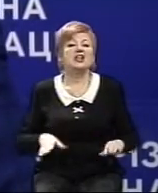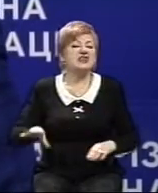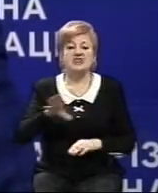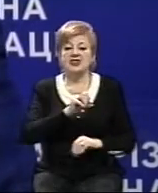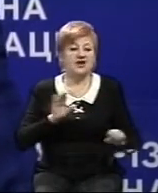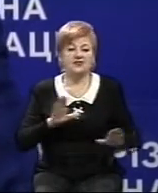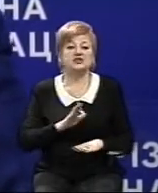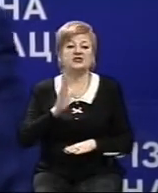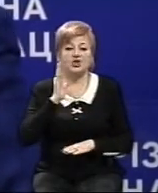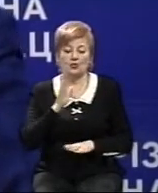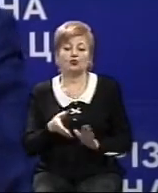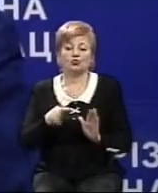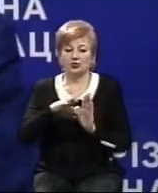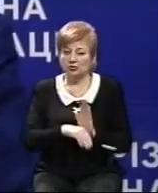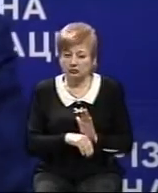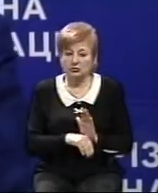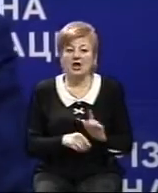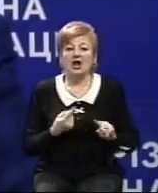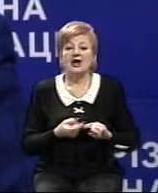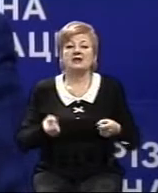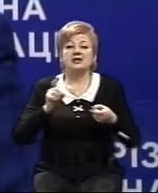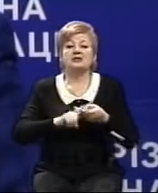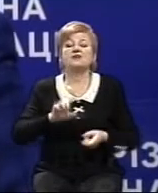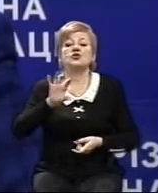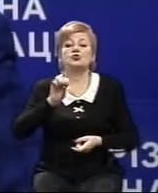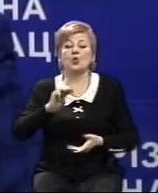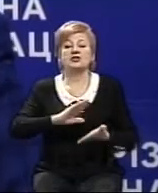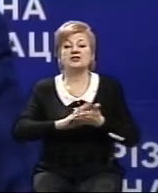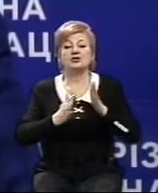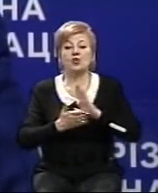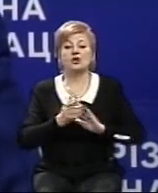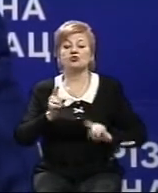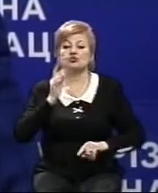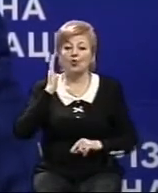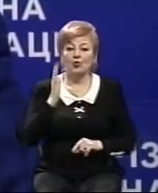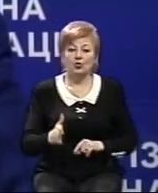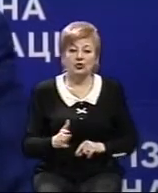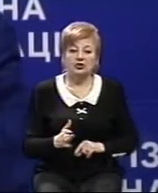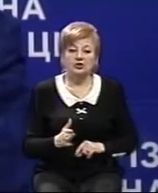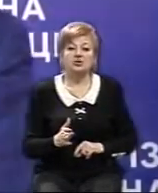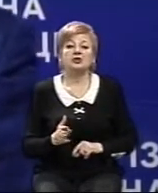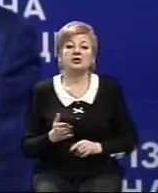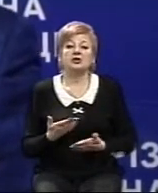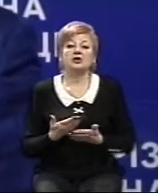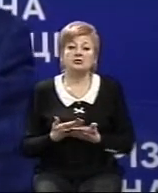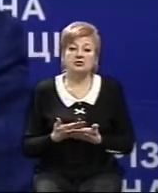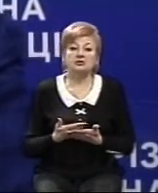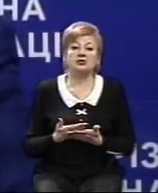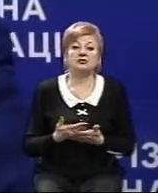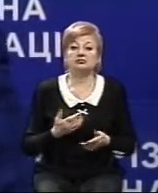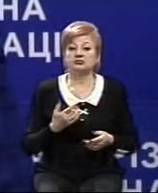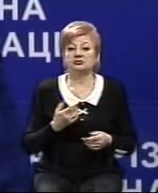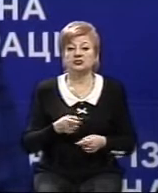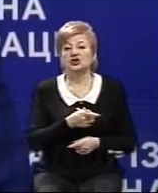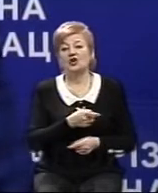будуть імплементовані. Все залежить від ситуації, яка буде проходити, чи це буде конфронтація, чи ускладнення